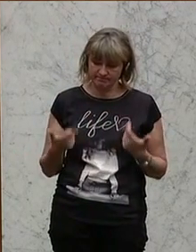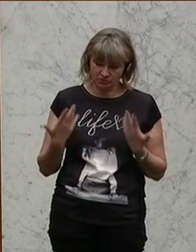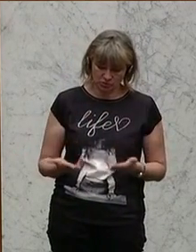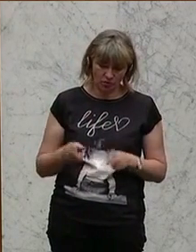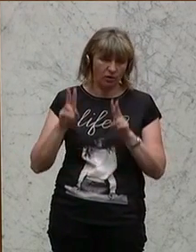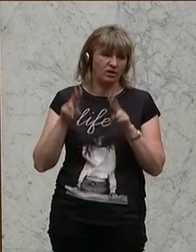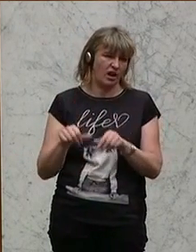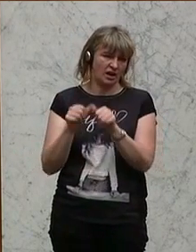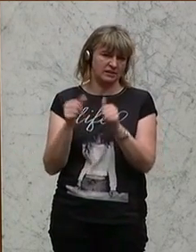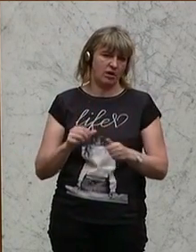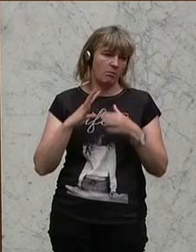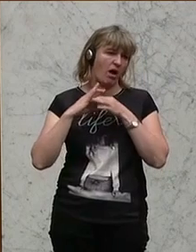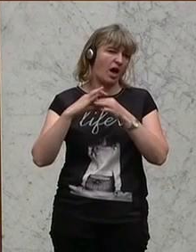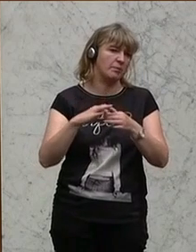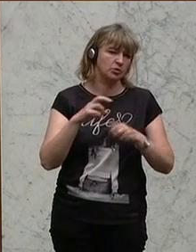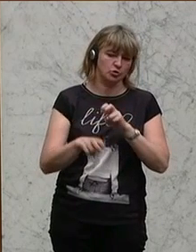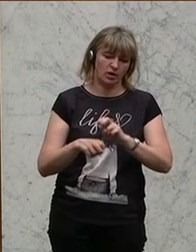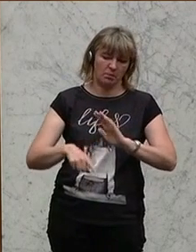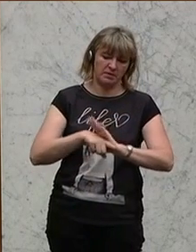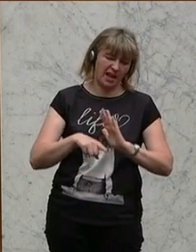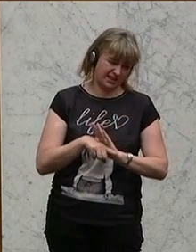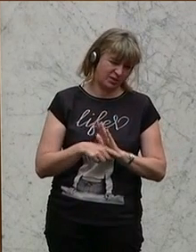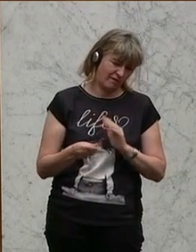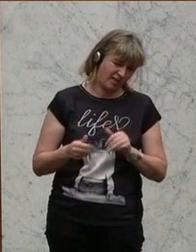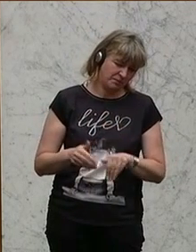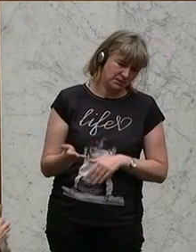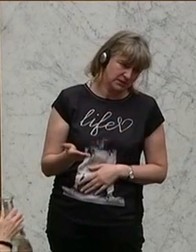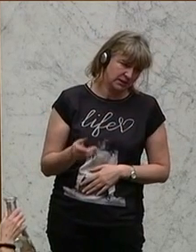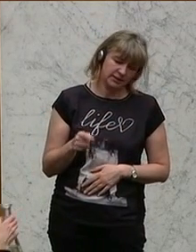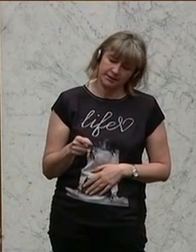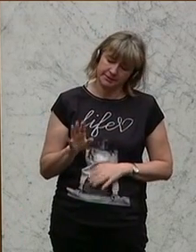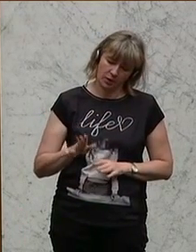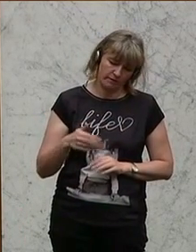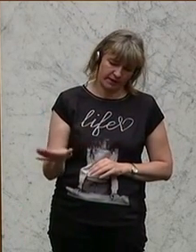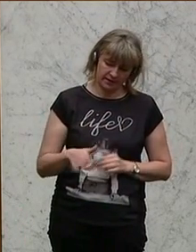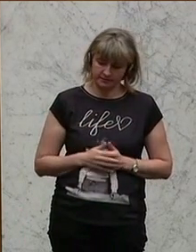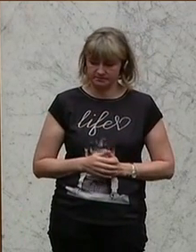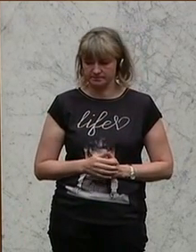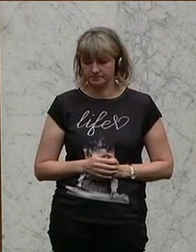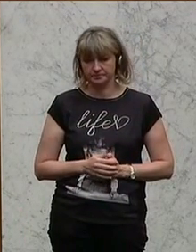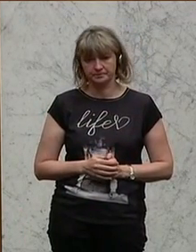rechtsformabhängige steuerliche Benachteiligung, Herr Finanzminister, die muss beseitigt werden.